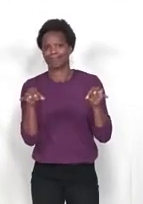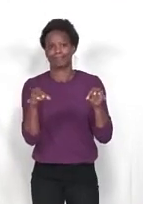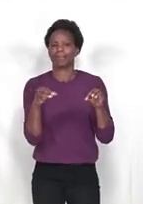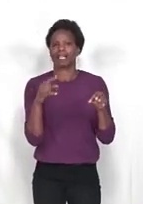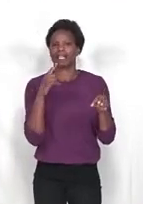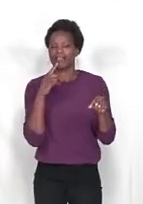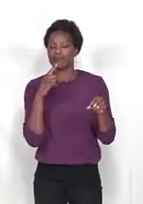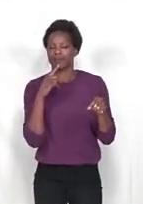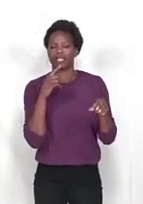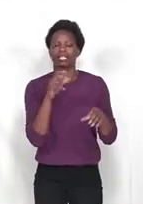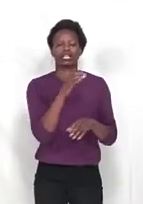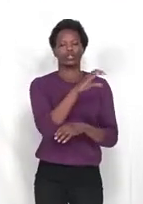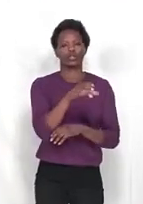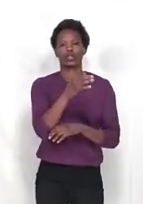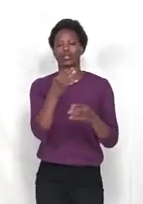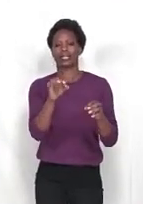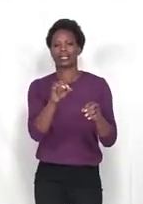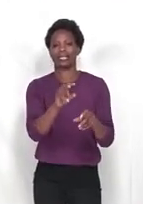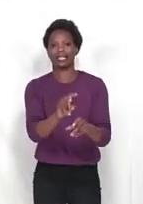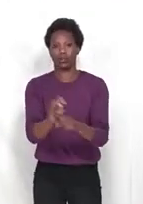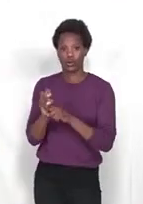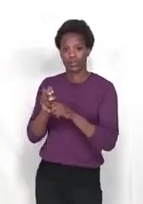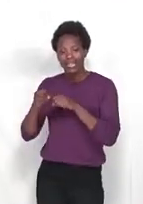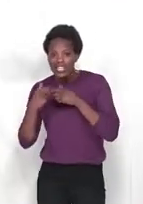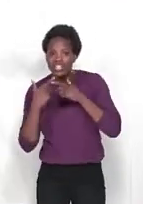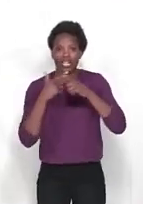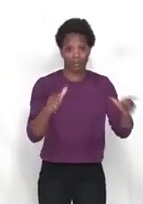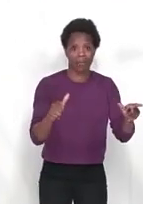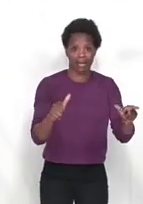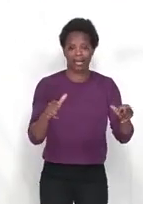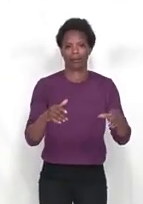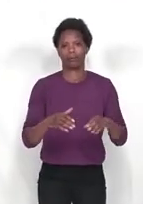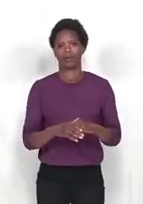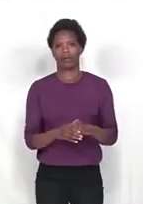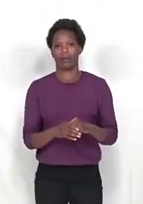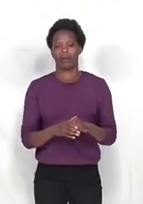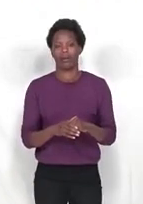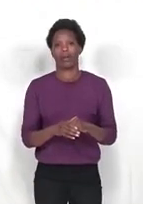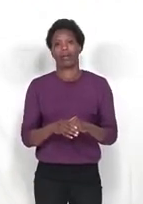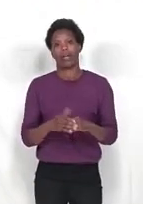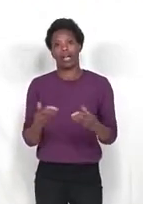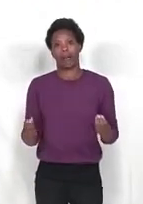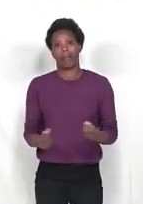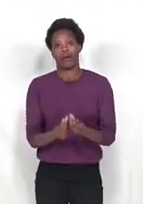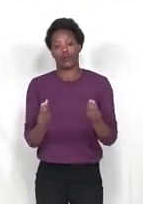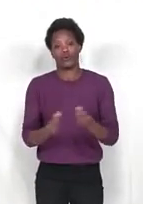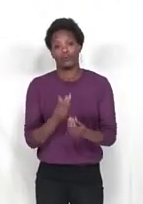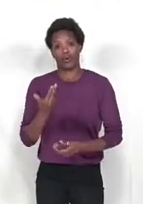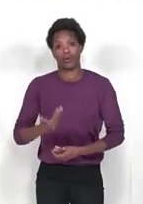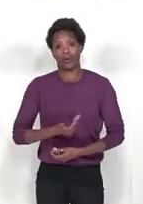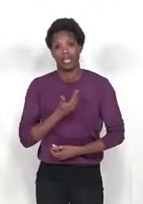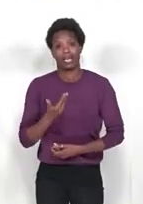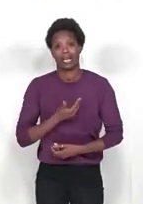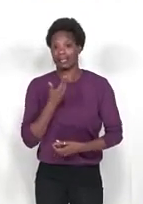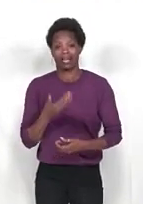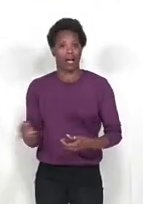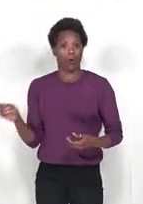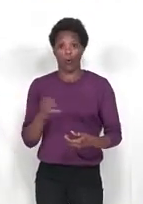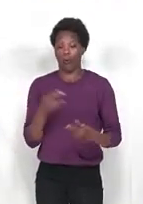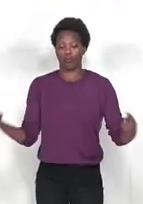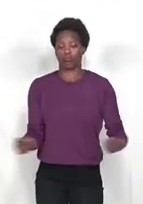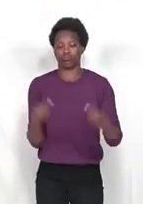otages et octroyant un peu de répit aux populations de Gaza, les hostilités ont malheureusement repris et le bilan est particulièrement lourd à cette heure.